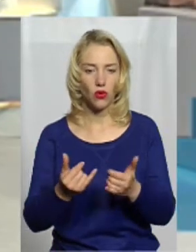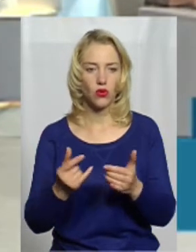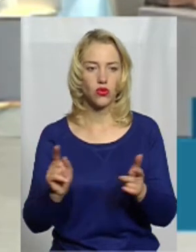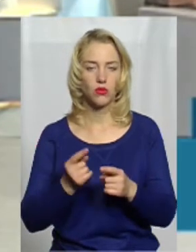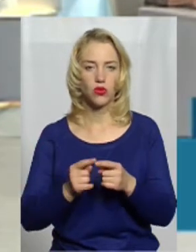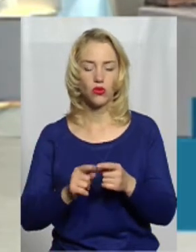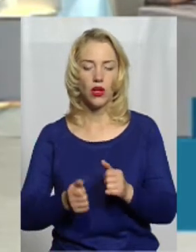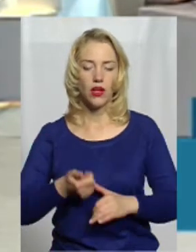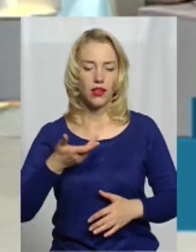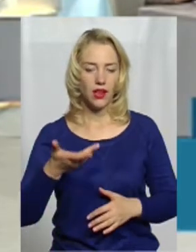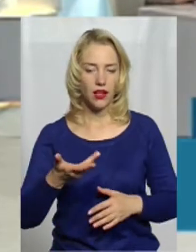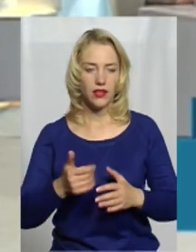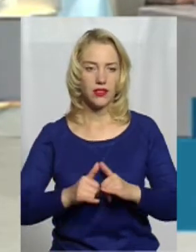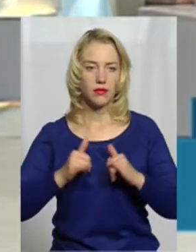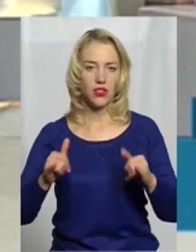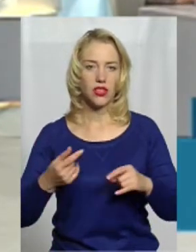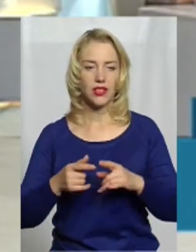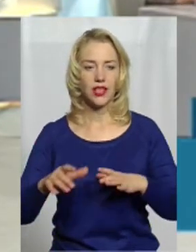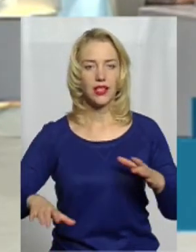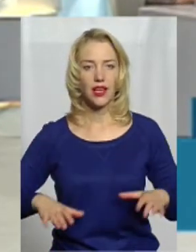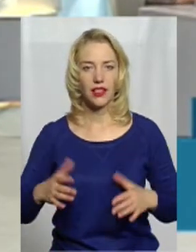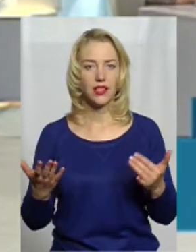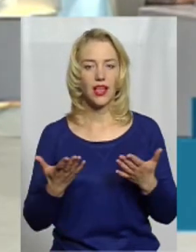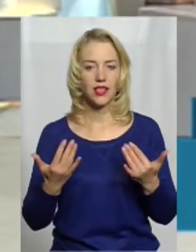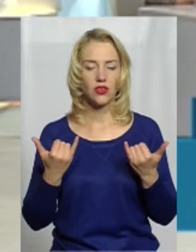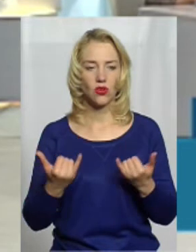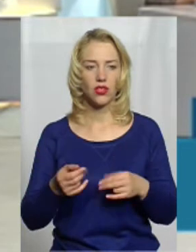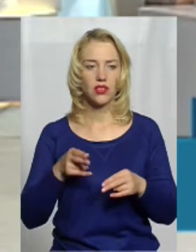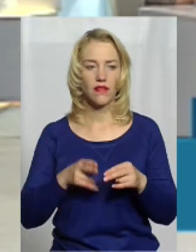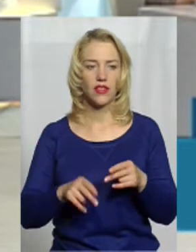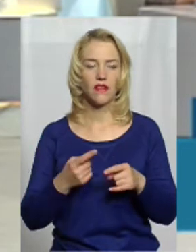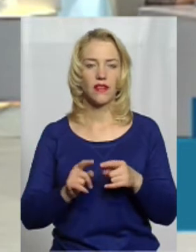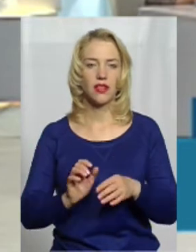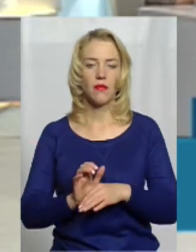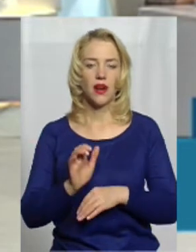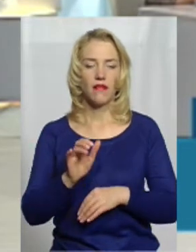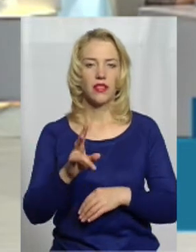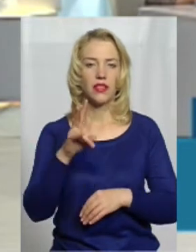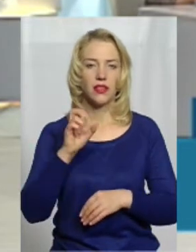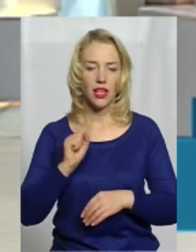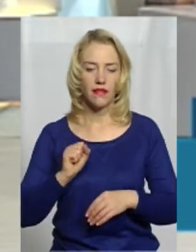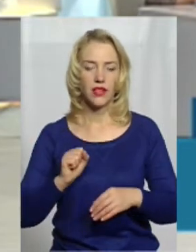цей тренінг, який сьогодні завершився, він якраз саме направлений на підняття